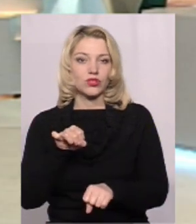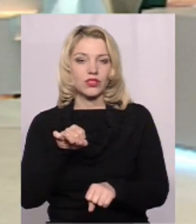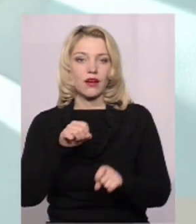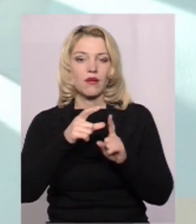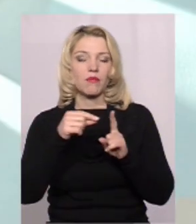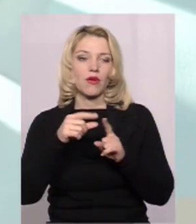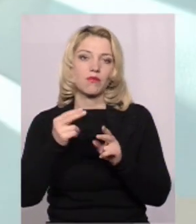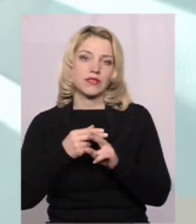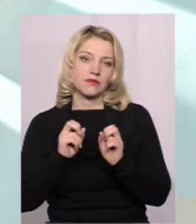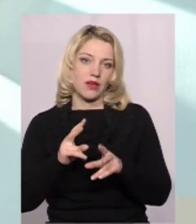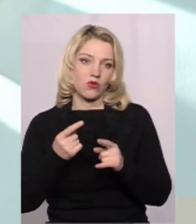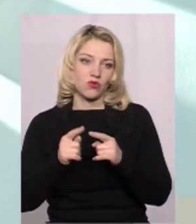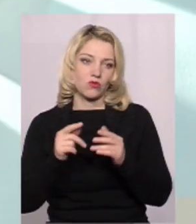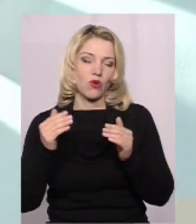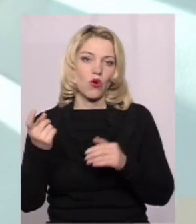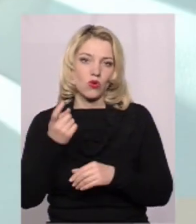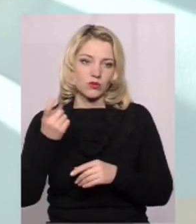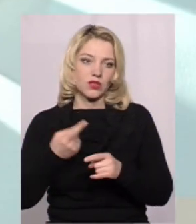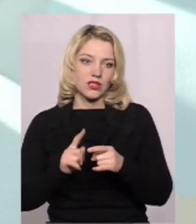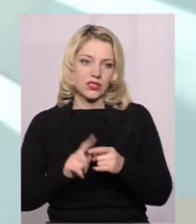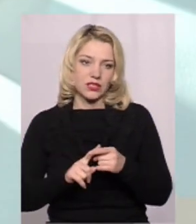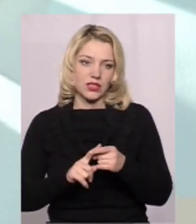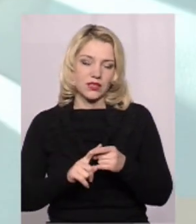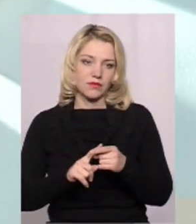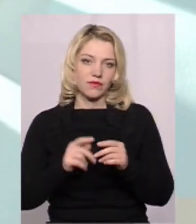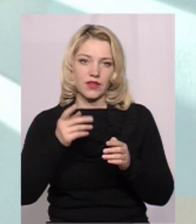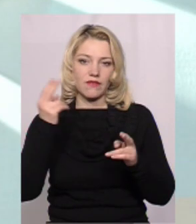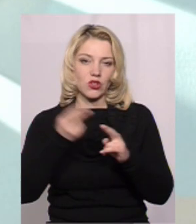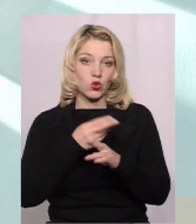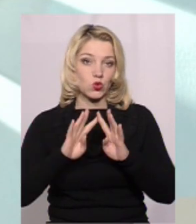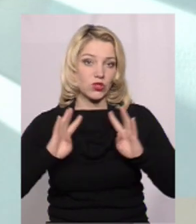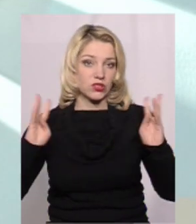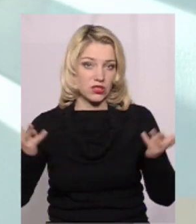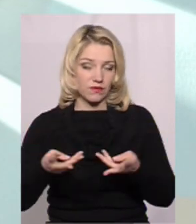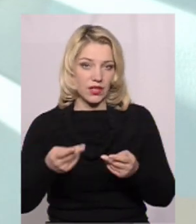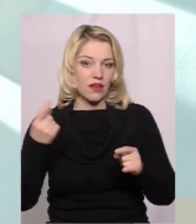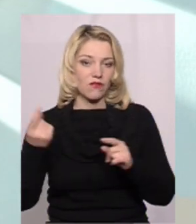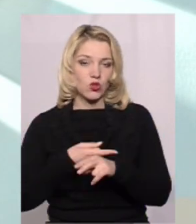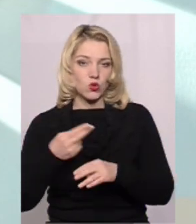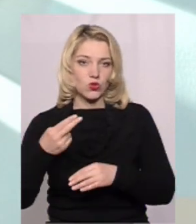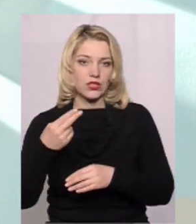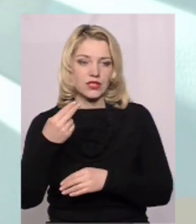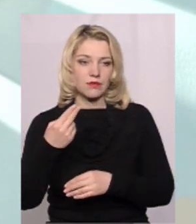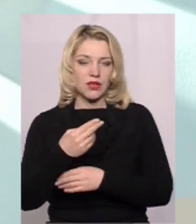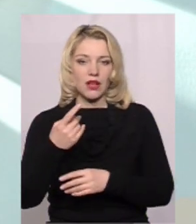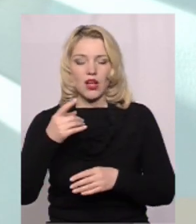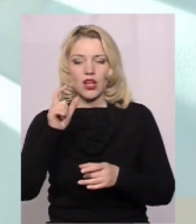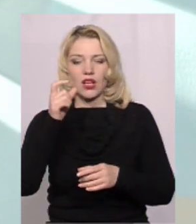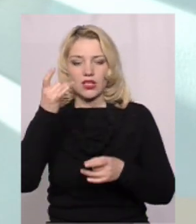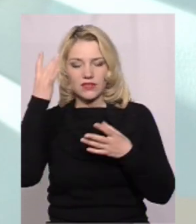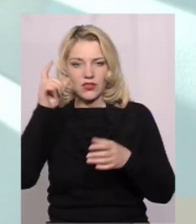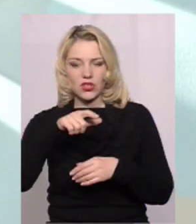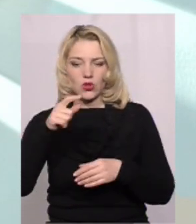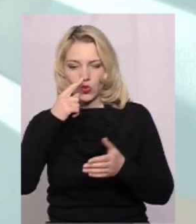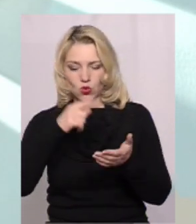біобезпеки в цьому господарстві, тобто, знову вертаюся, це відсутність огорожі, відсутність дезбар'єру Це вільний доступ сторонніх осіб,